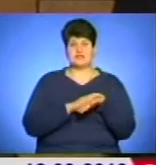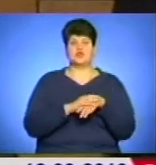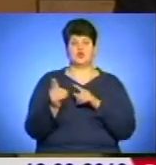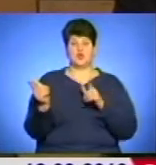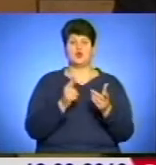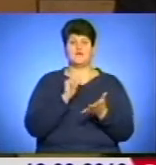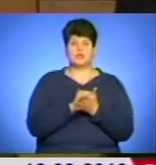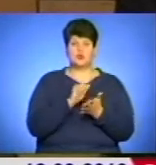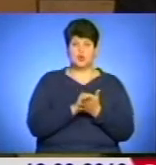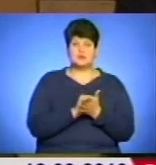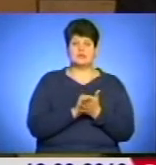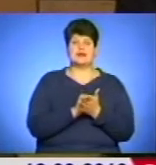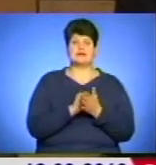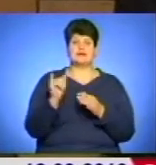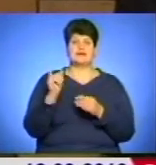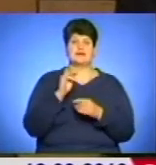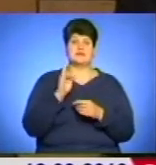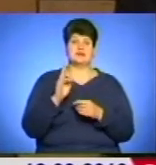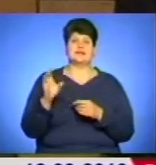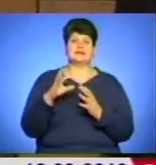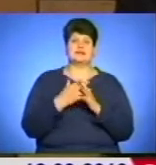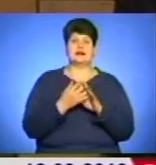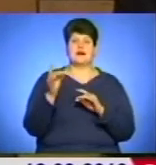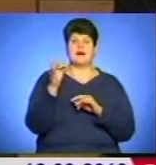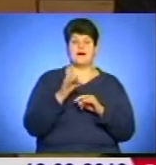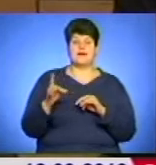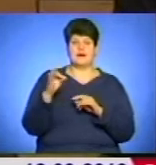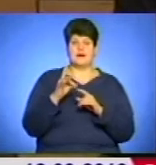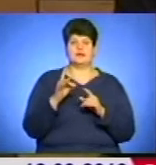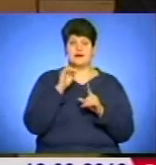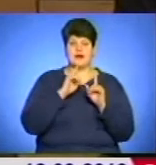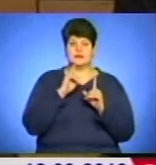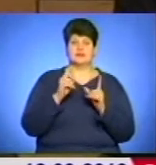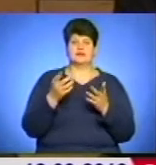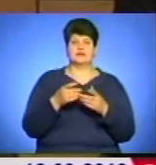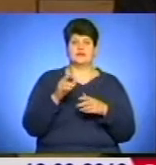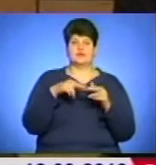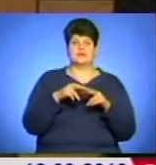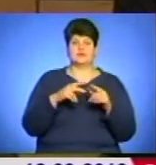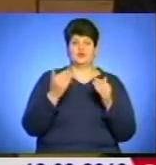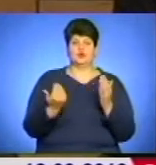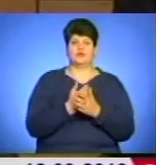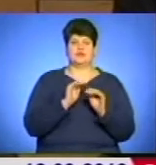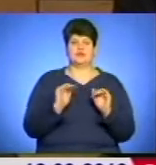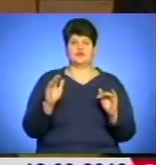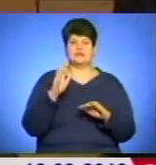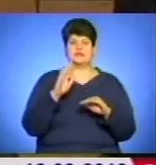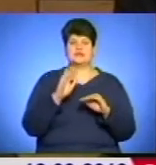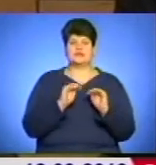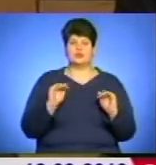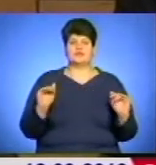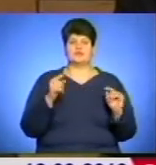Китанецька сільська рада зареграє тендер на будівництво нового дитячого садочка. У них є кошти, ми ці кошти,